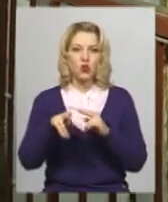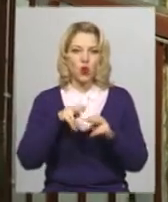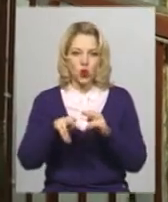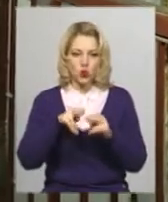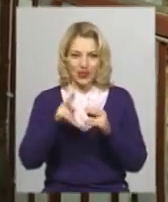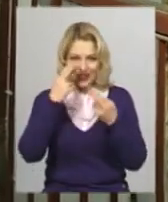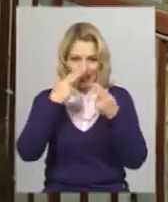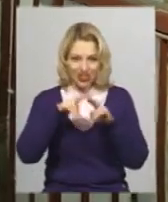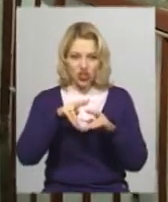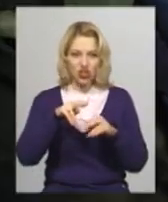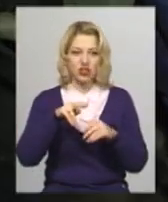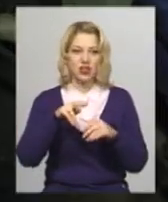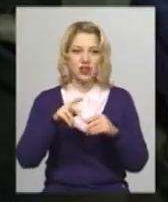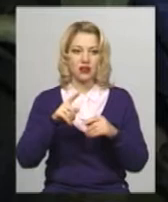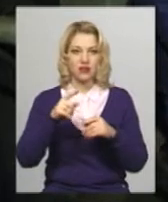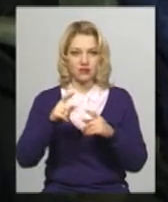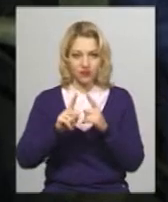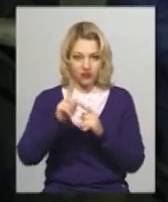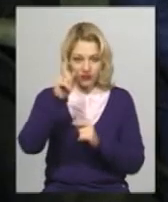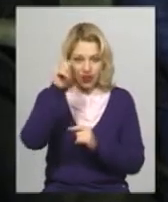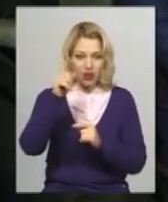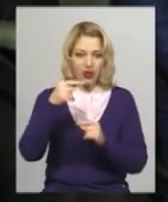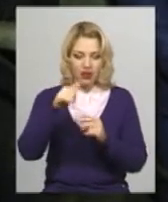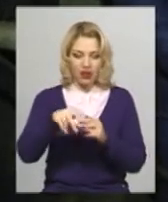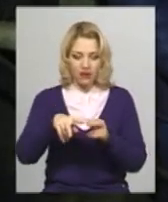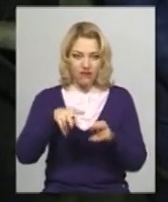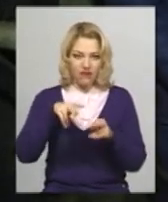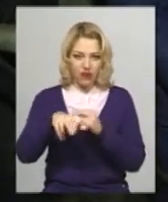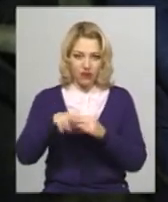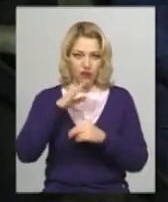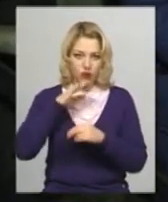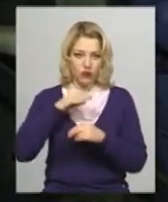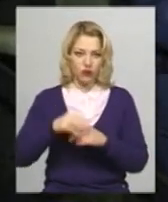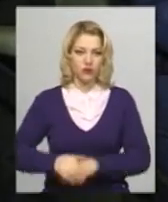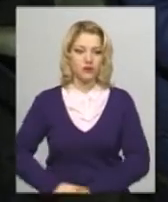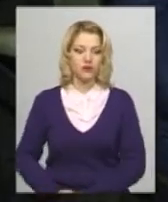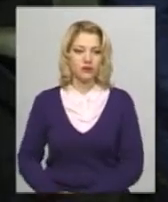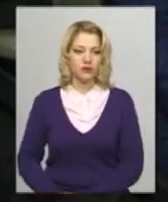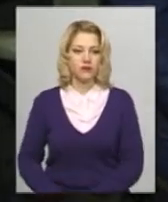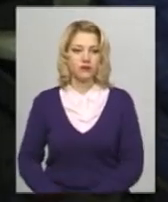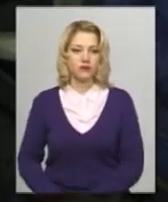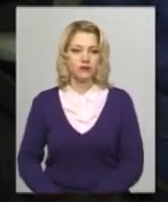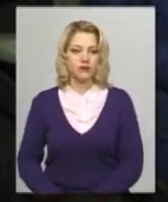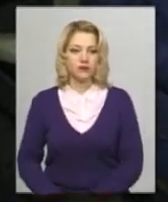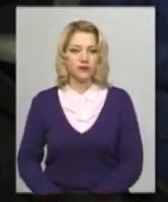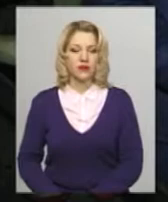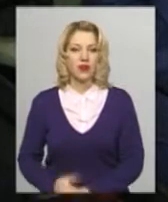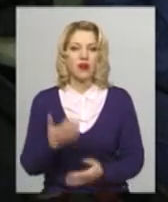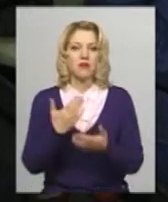проведуть відключення каналізації. Напротязі року знову заборує, то зазвичай буває, де живуть квартиранти,